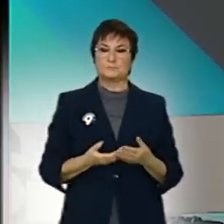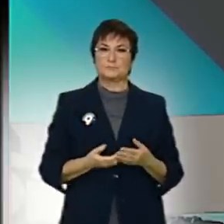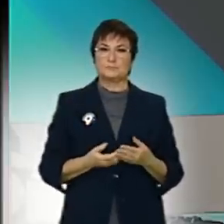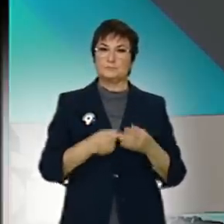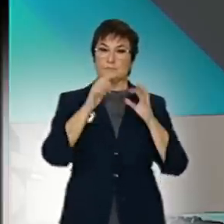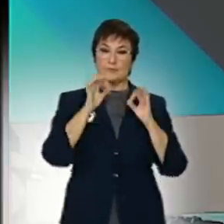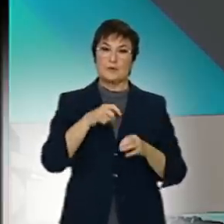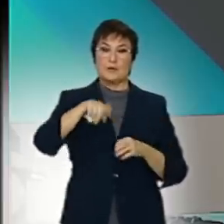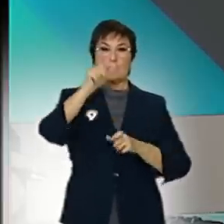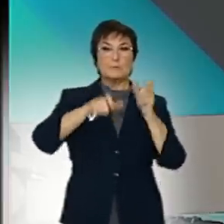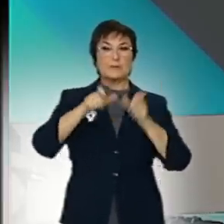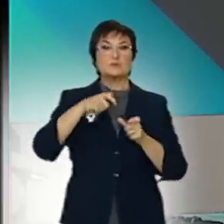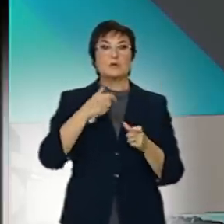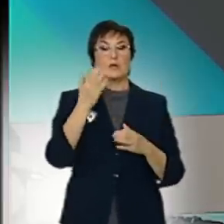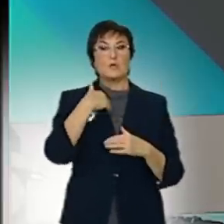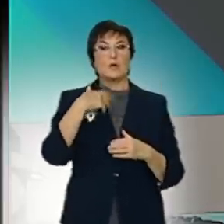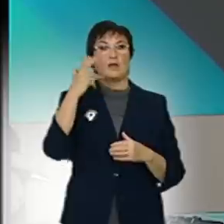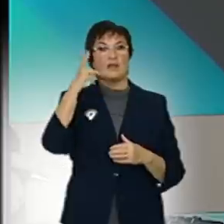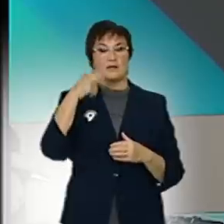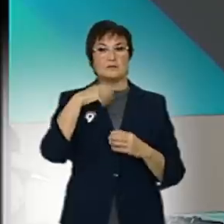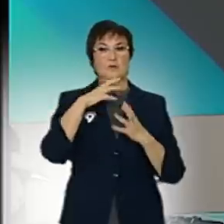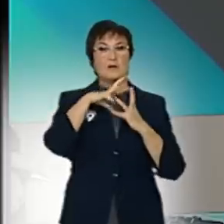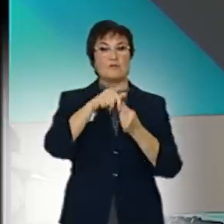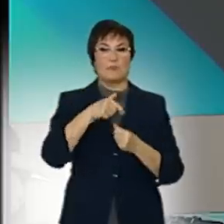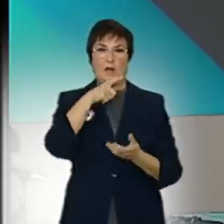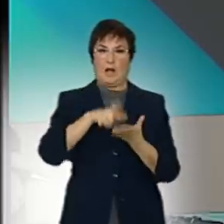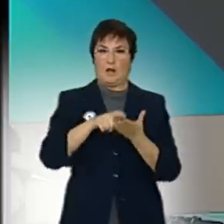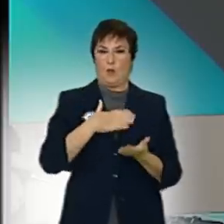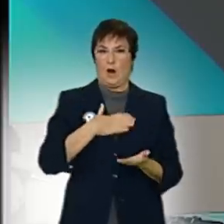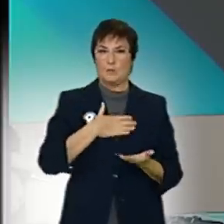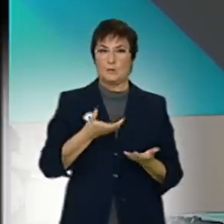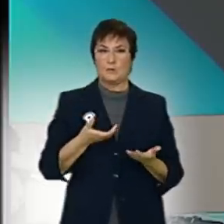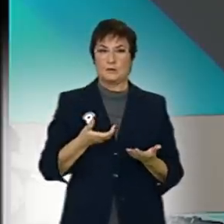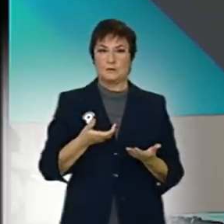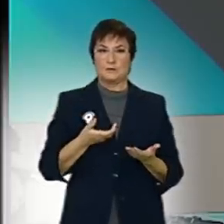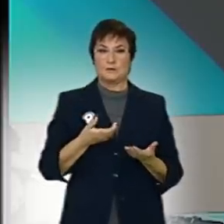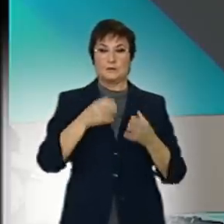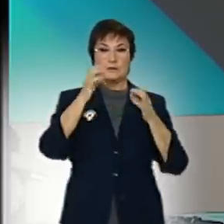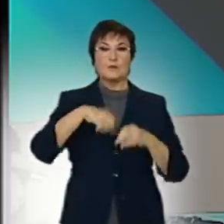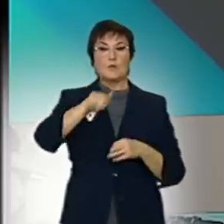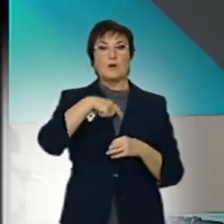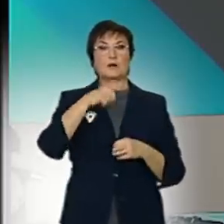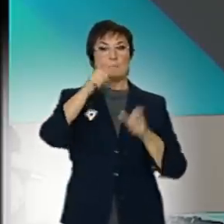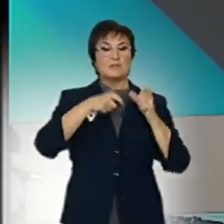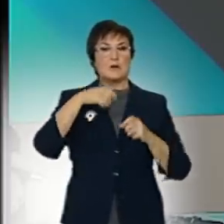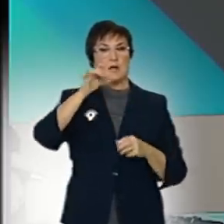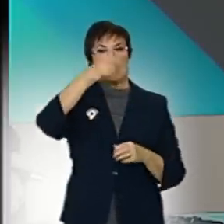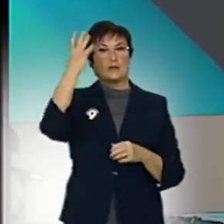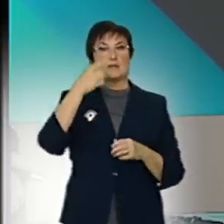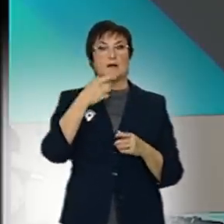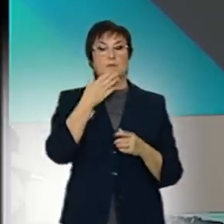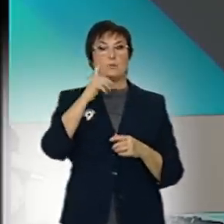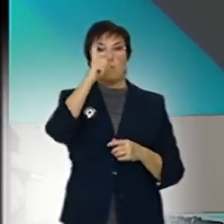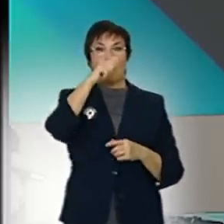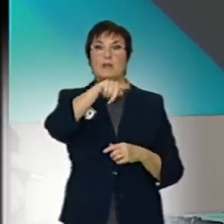tenen dret a escoltar informatius en la seva llengua. Els mateixos que han decidit que aquestes persones no tenen dret a fer allò que pot fer un madrileny en